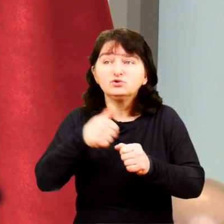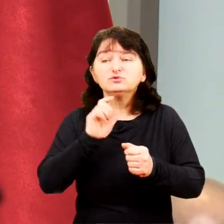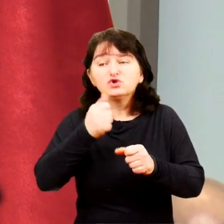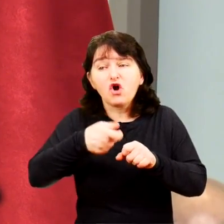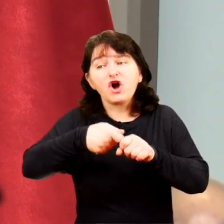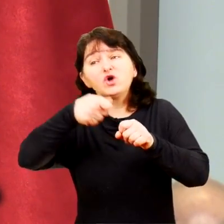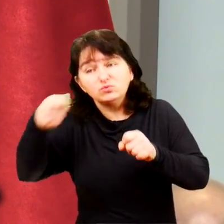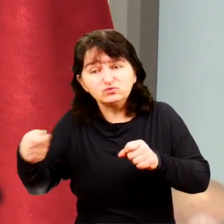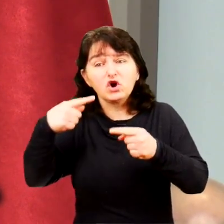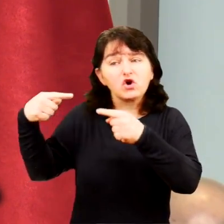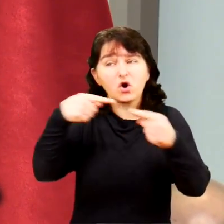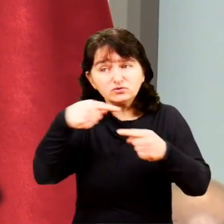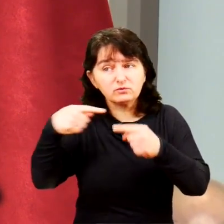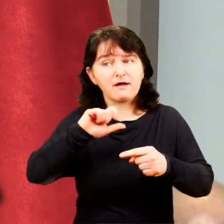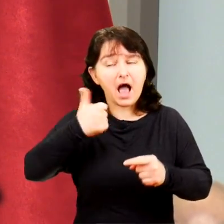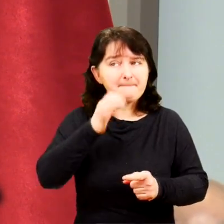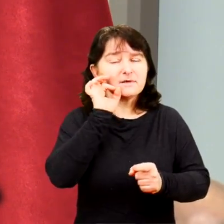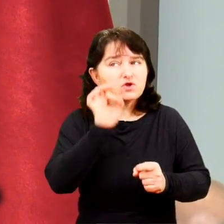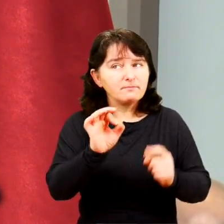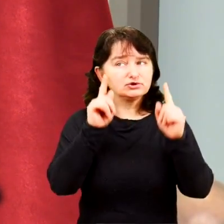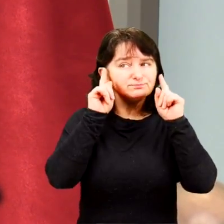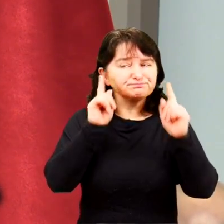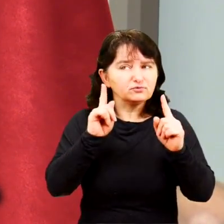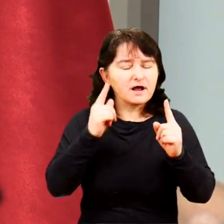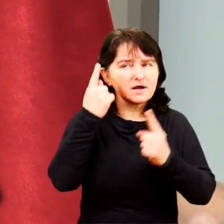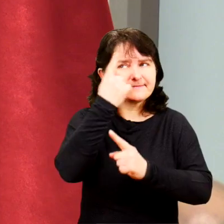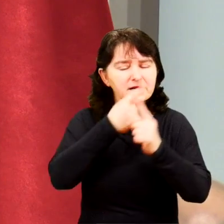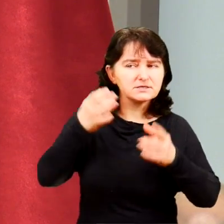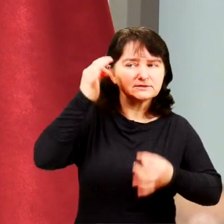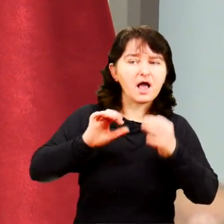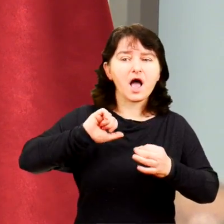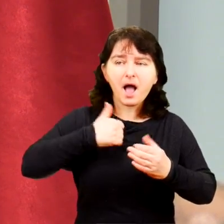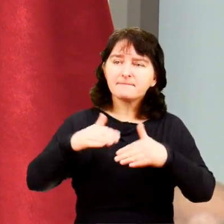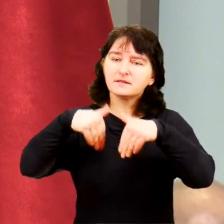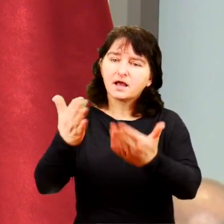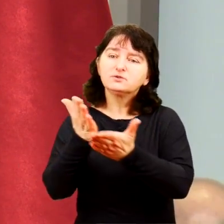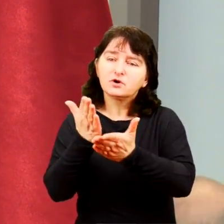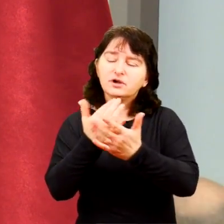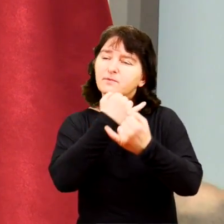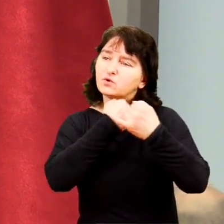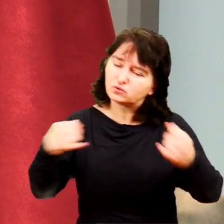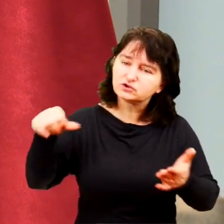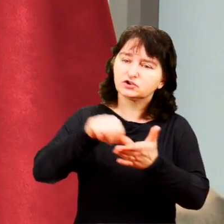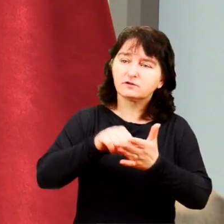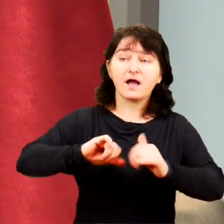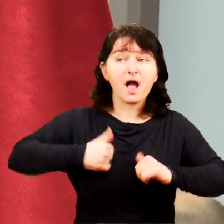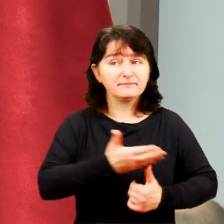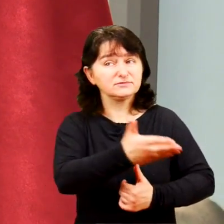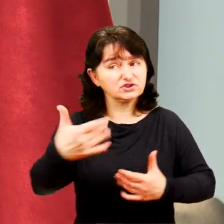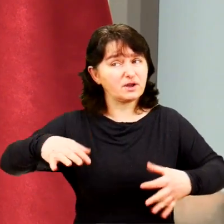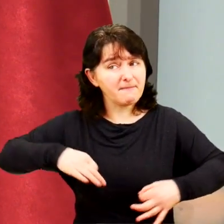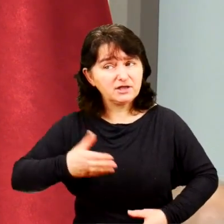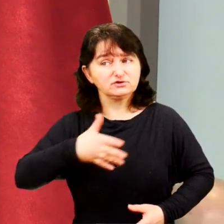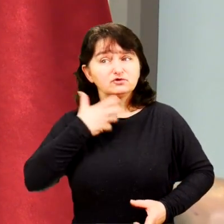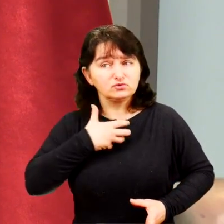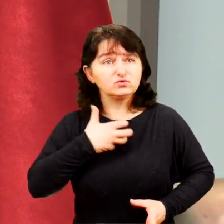którym musimy coś konsultować dłużej, żeby to było uważne, dobre, żeby to uwzględniało potrzeby różnych środowisk